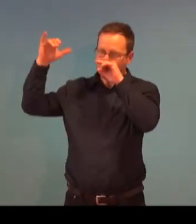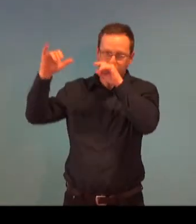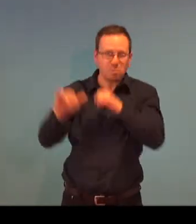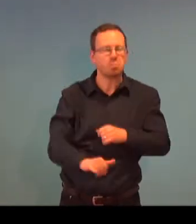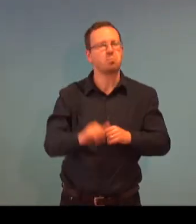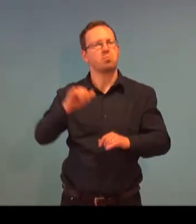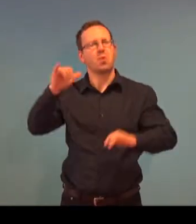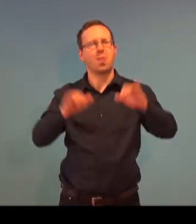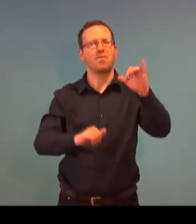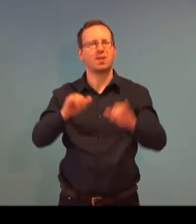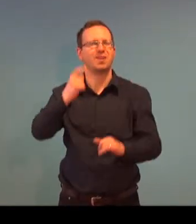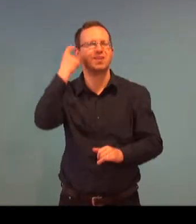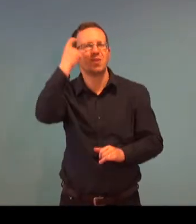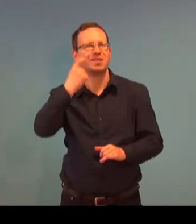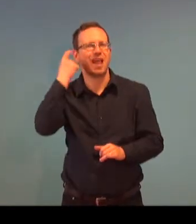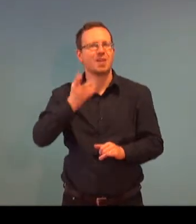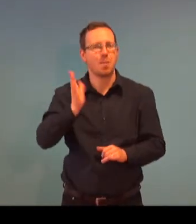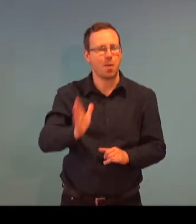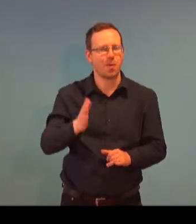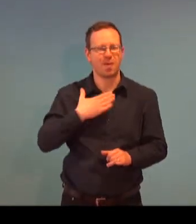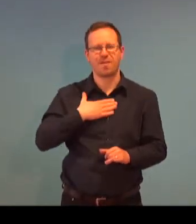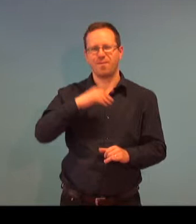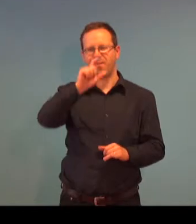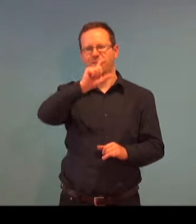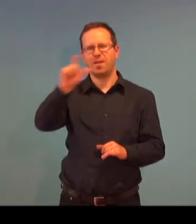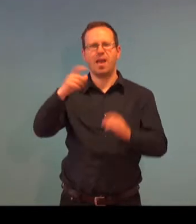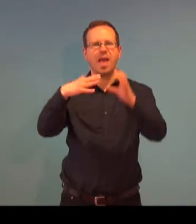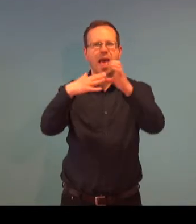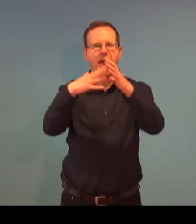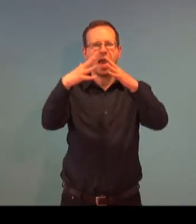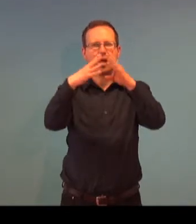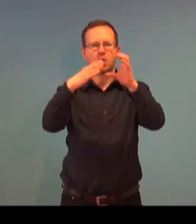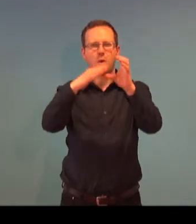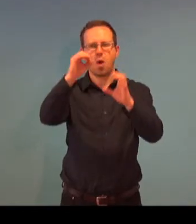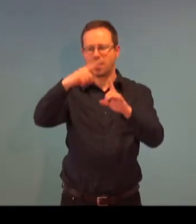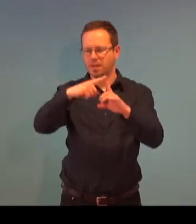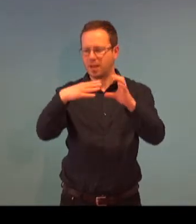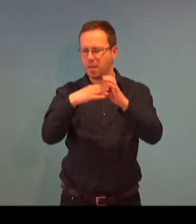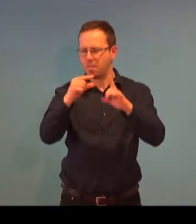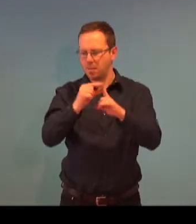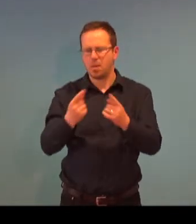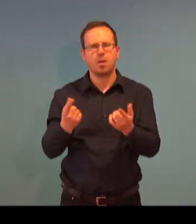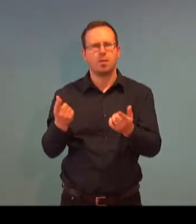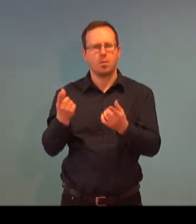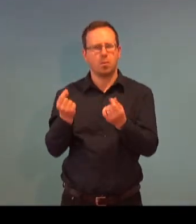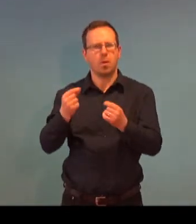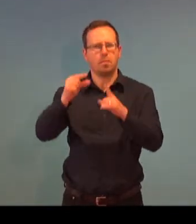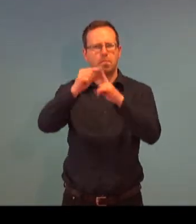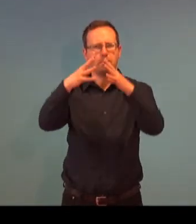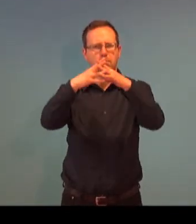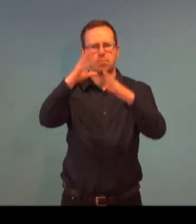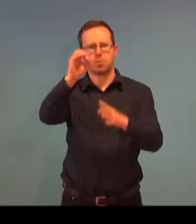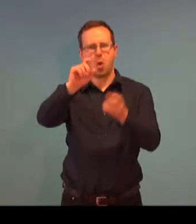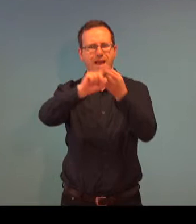přiletěl do ČR poprvé prezentovat na naší mezinárodní konferenci sociálního podnikání, kterou jsme pořádali